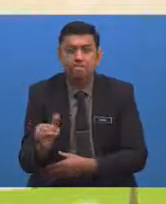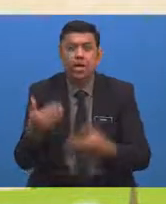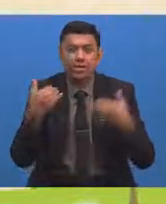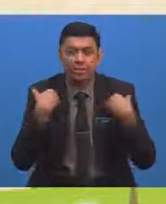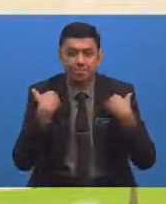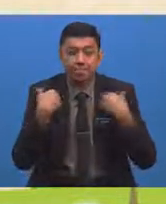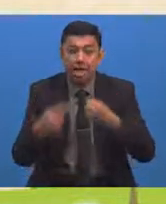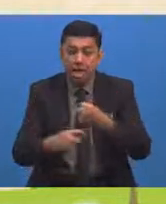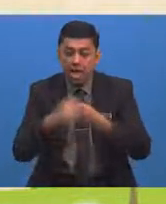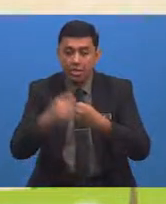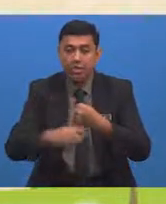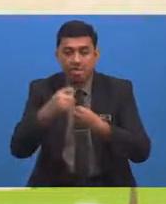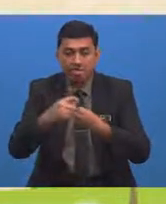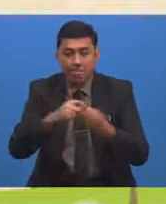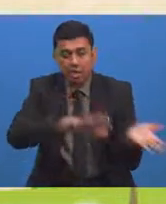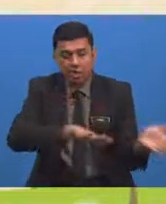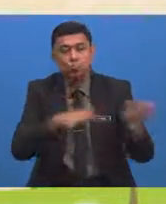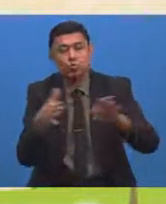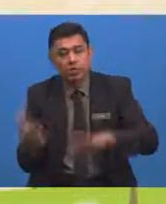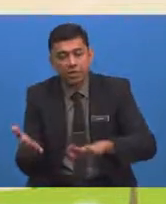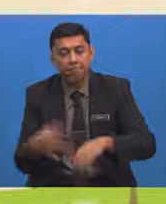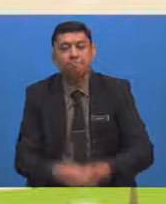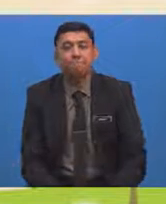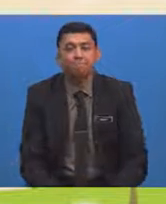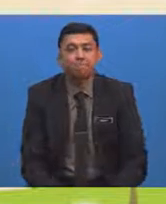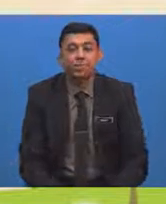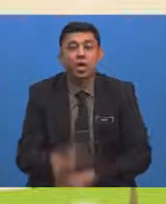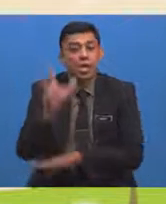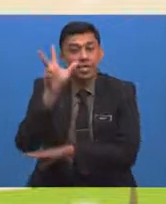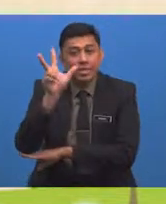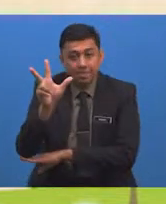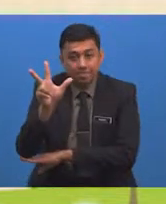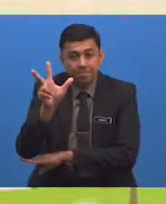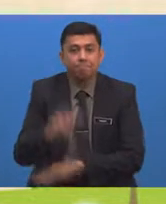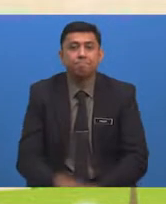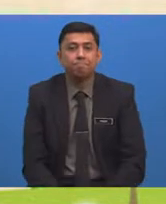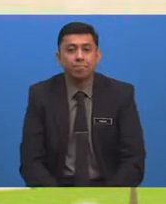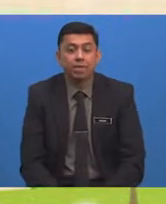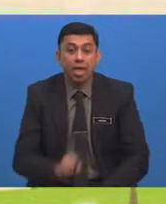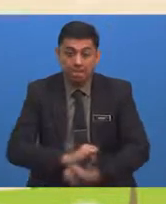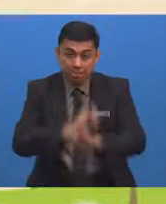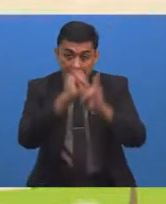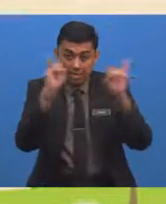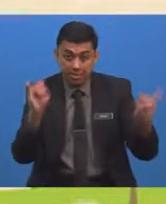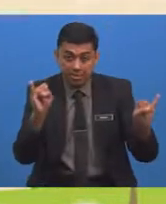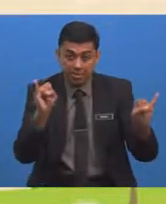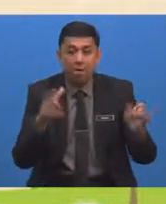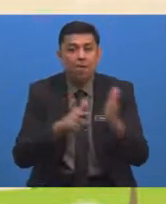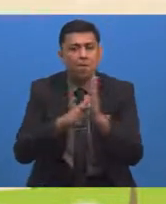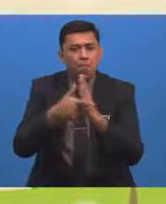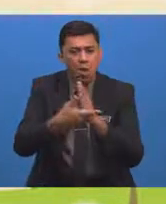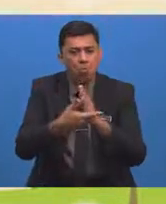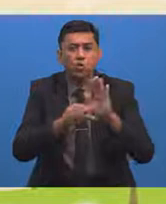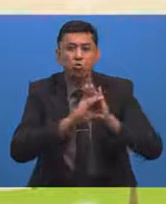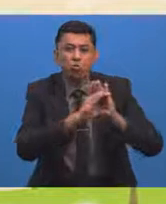ancaman kepupusan Ketiga Menjelaskan melalui